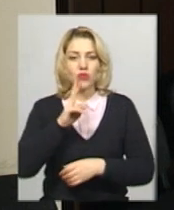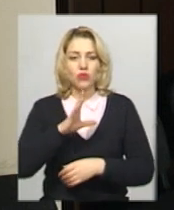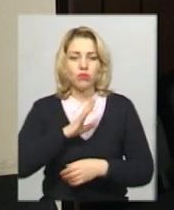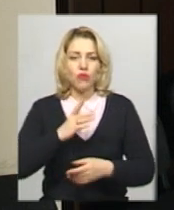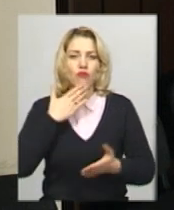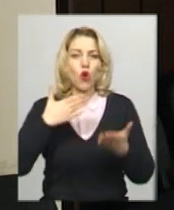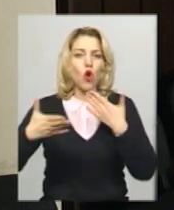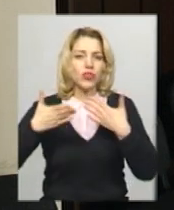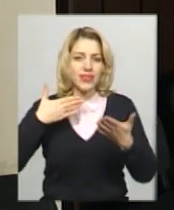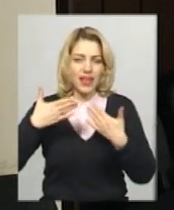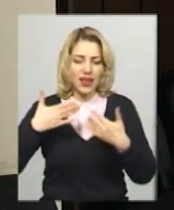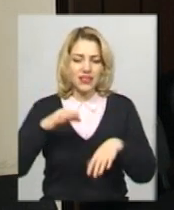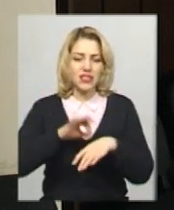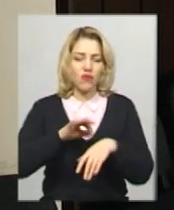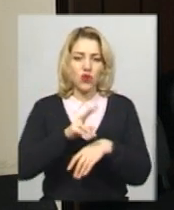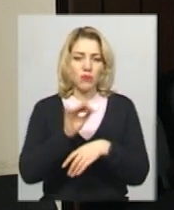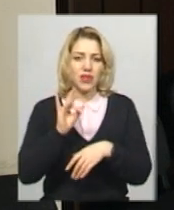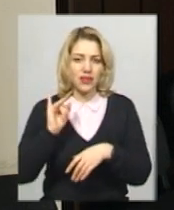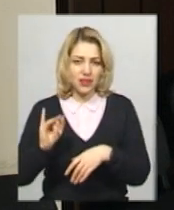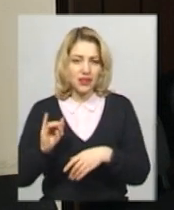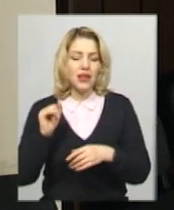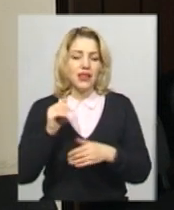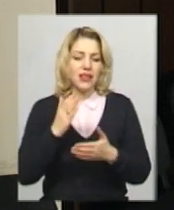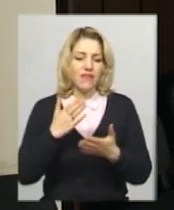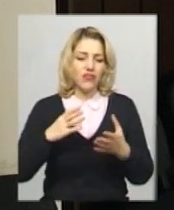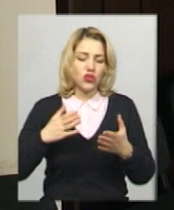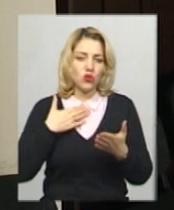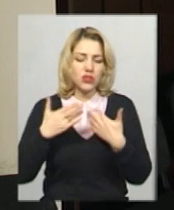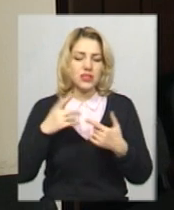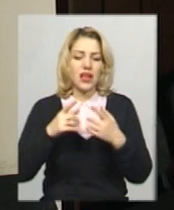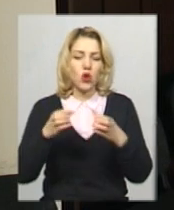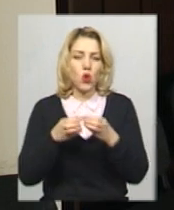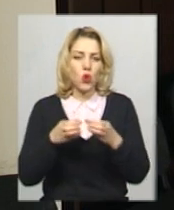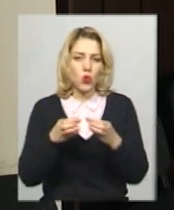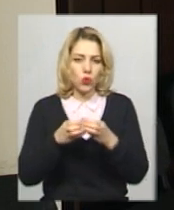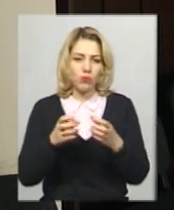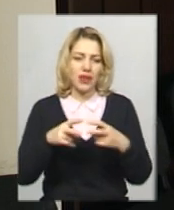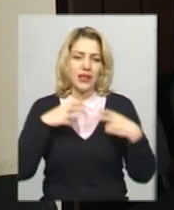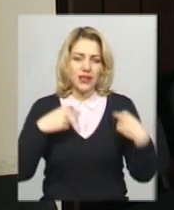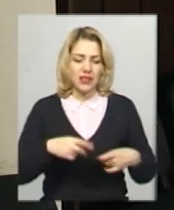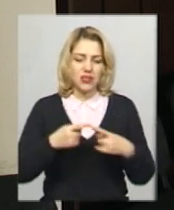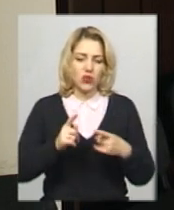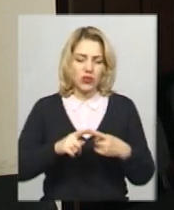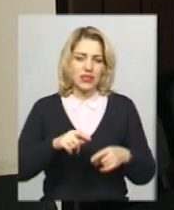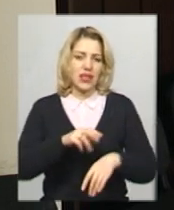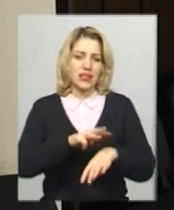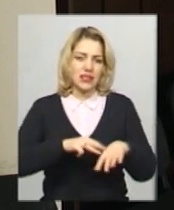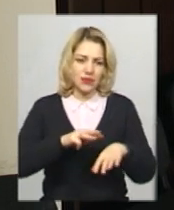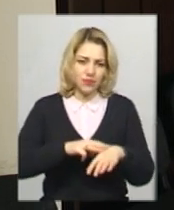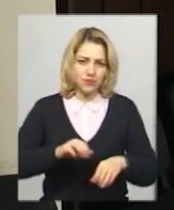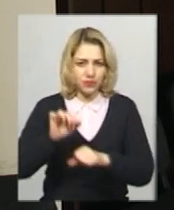в контакті з хворими на кір і відносяться до груп ризику. Це силові структури, працівники дитячих,